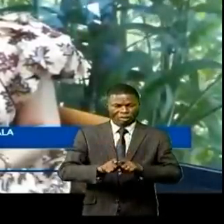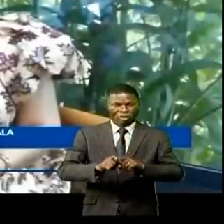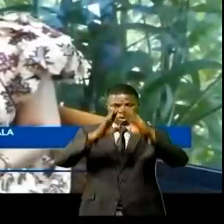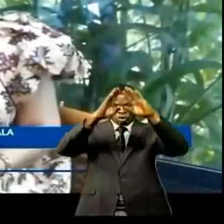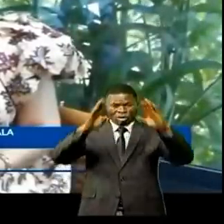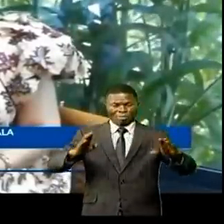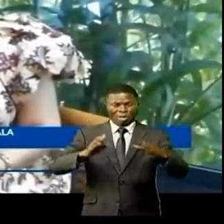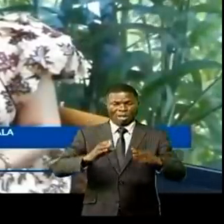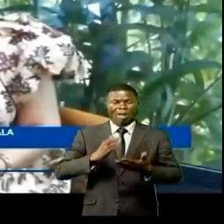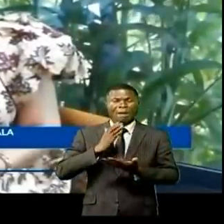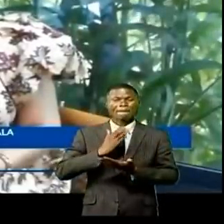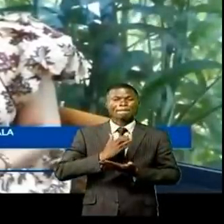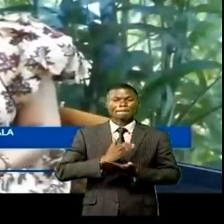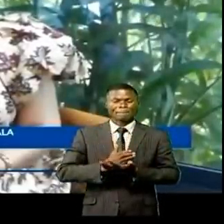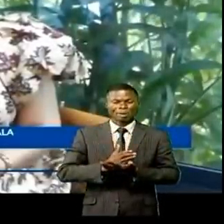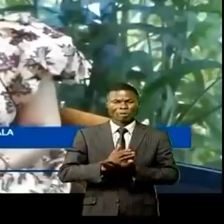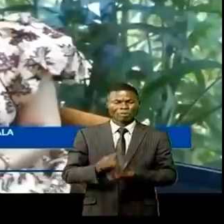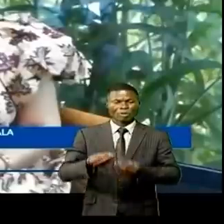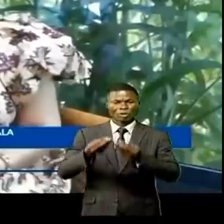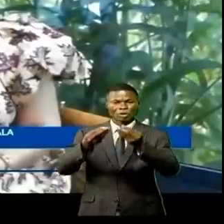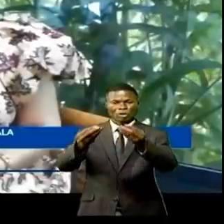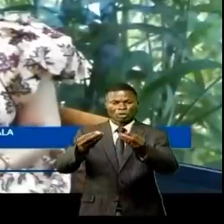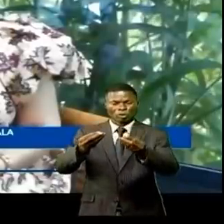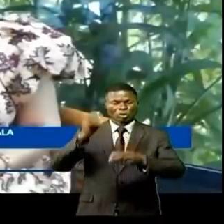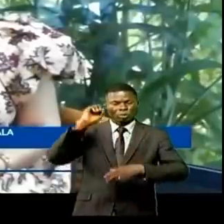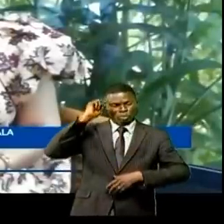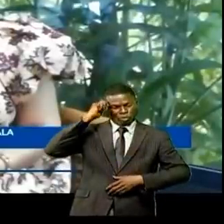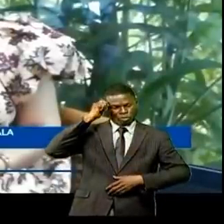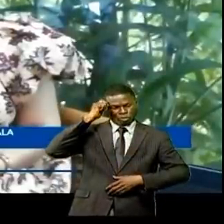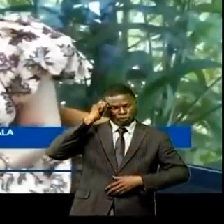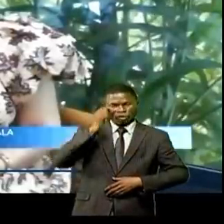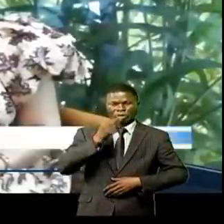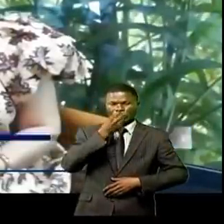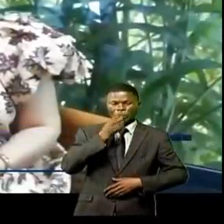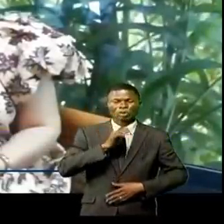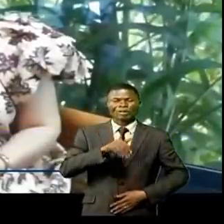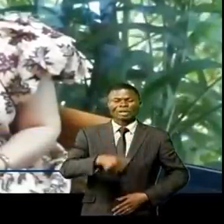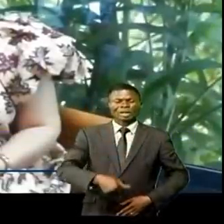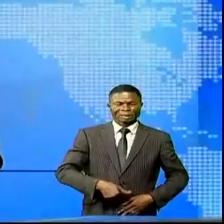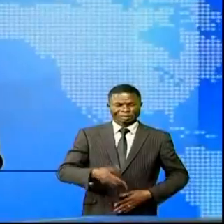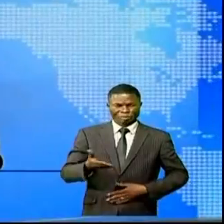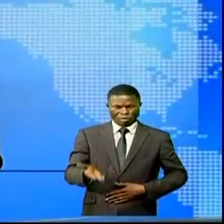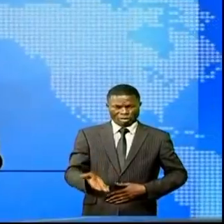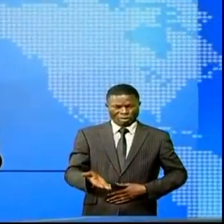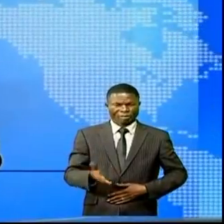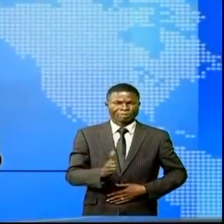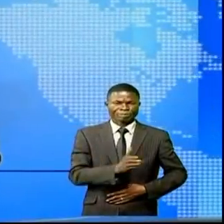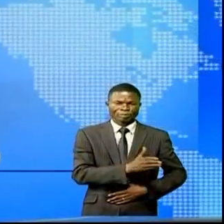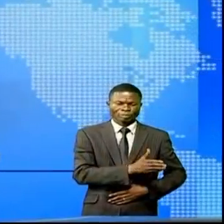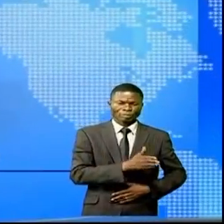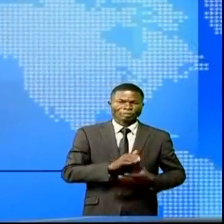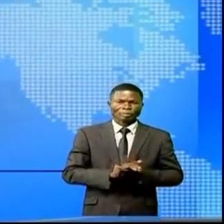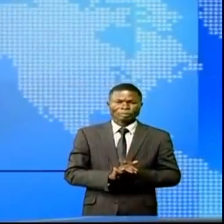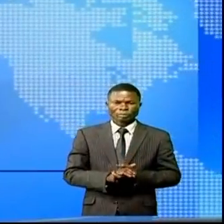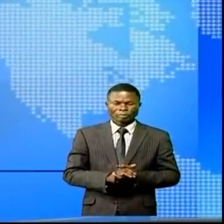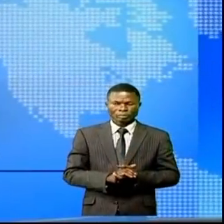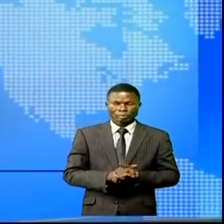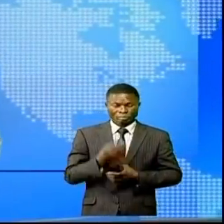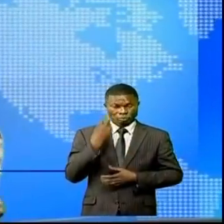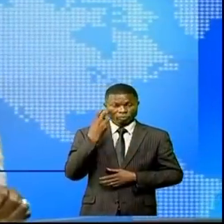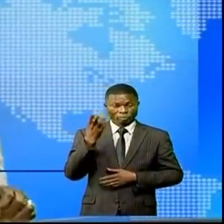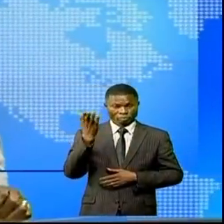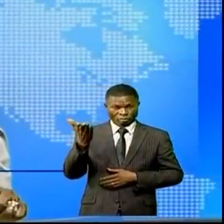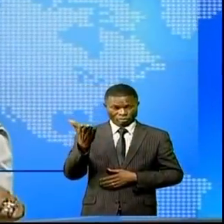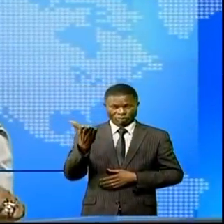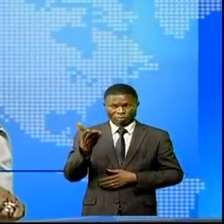privé dédié à la mémoire de Joseph Kassavoubou. Vous avez corrigé avec moi